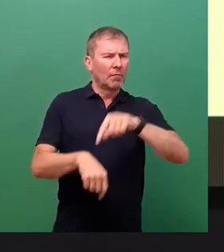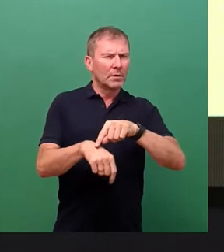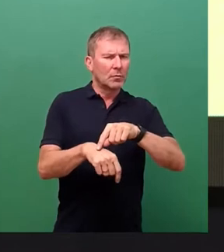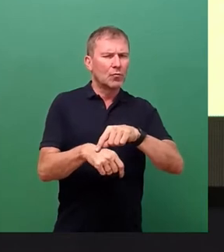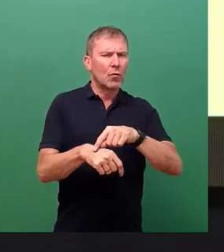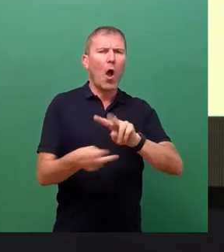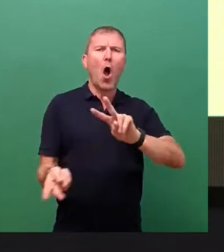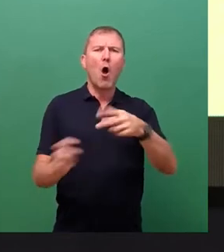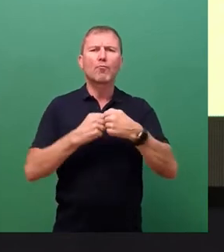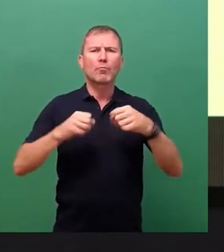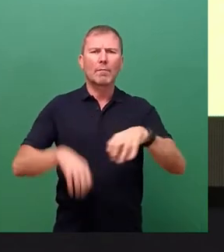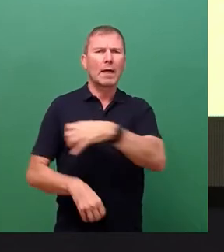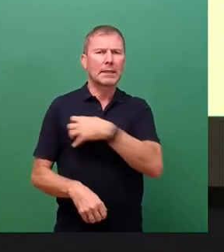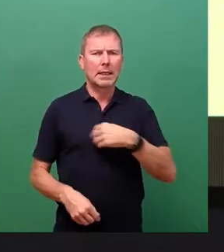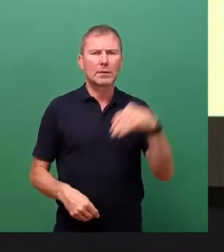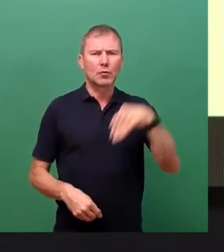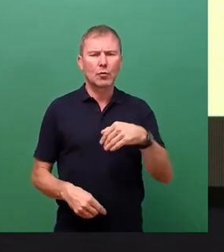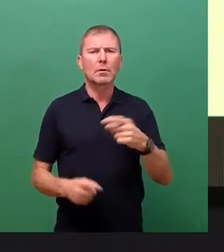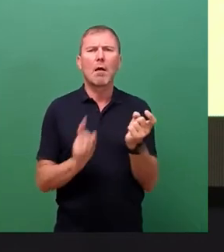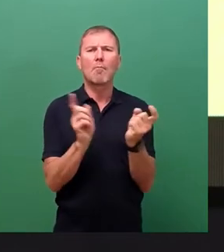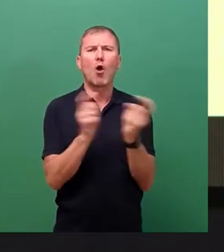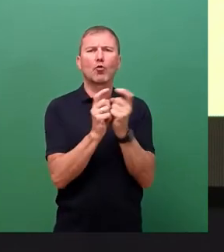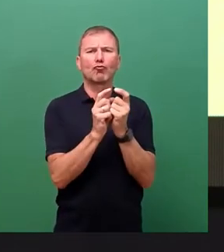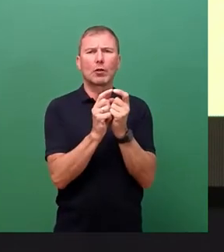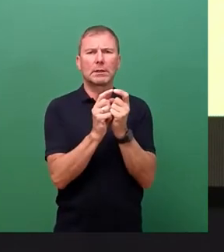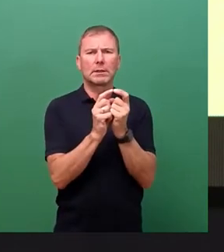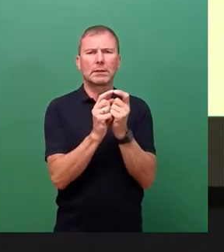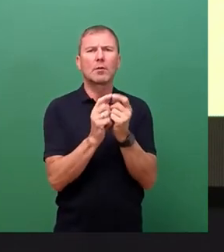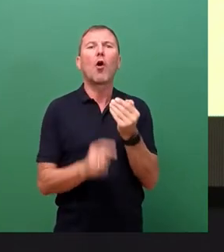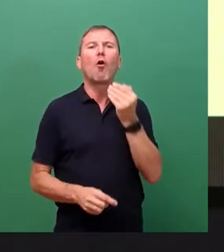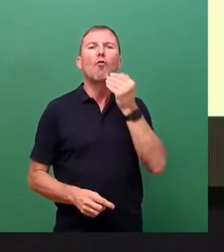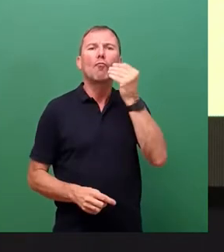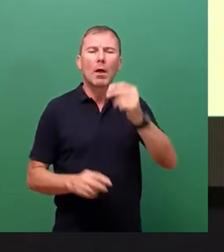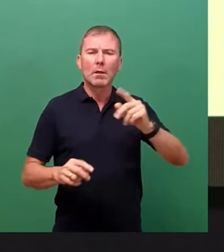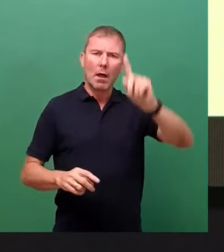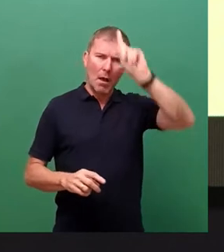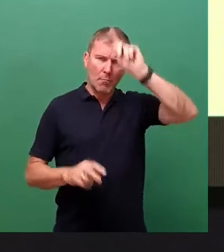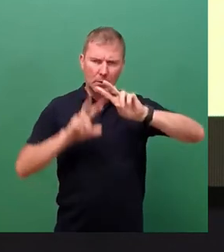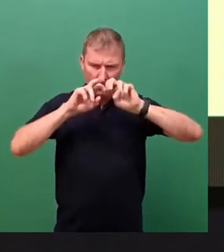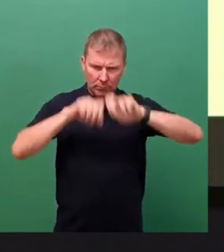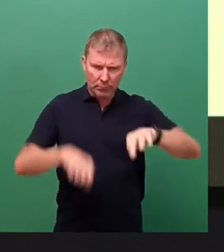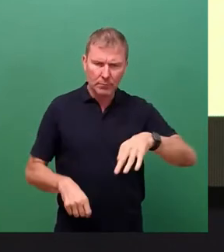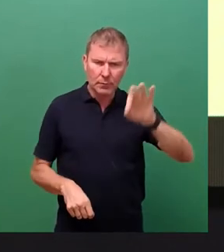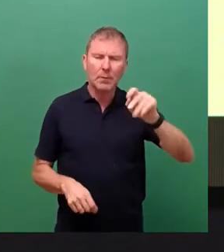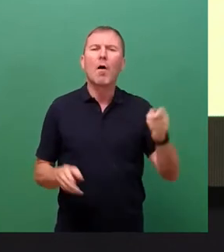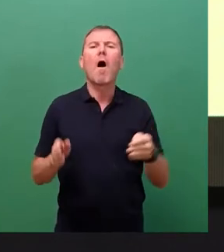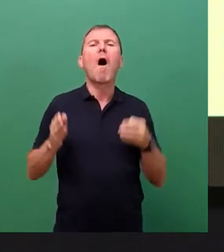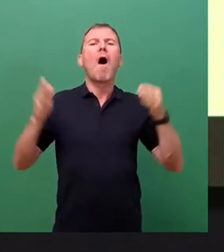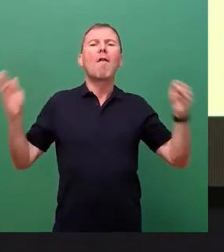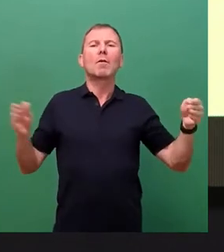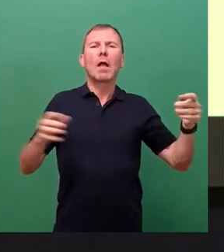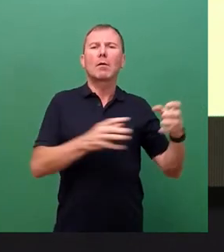Dresden-Süd zu einem Kurzschluss. Später ermittelte die Kriminalpolizei, dass ein von außen eingebrachter,